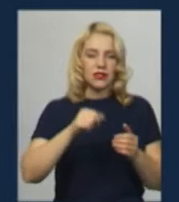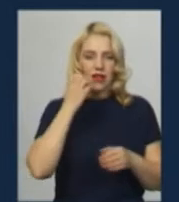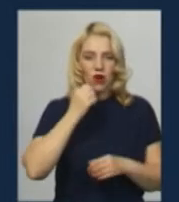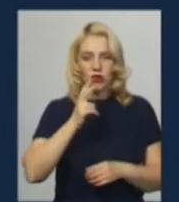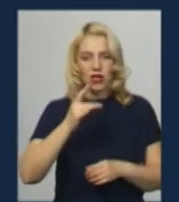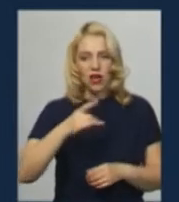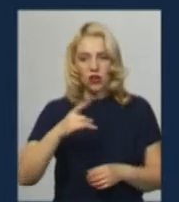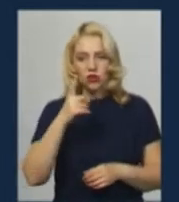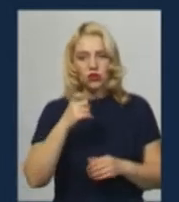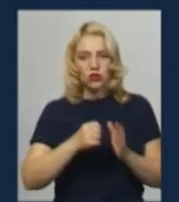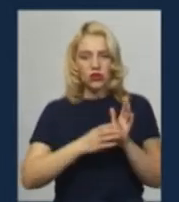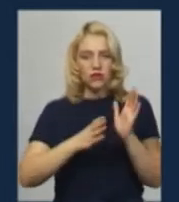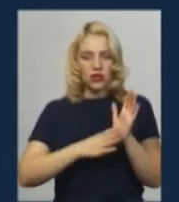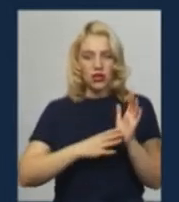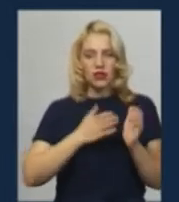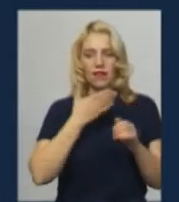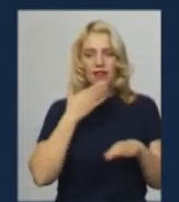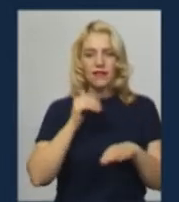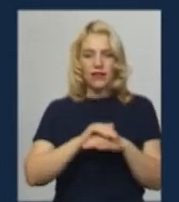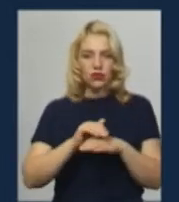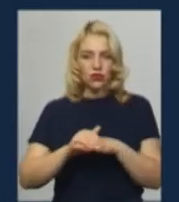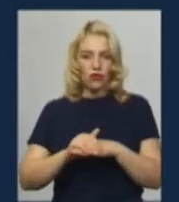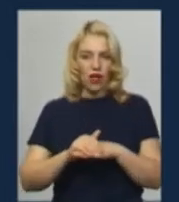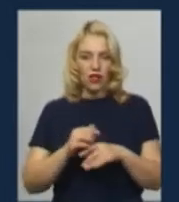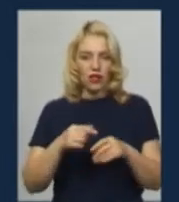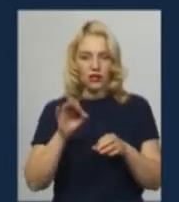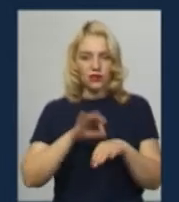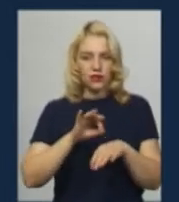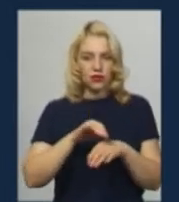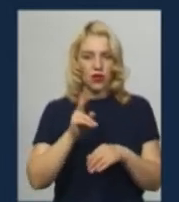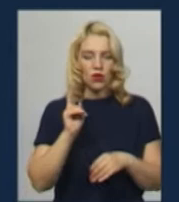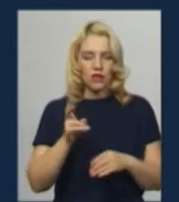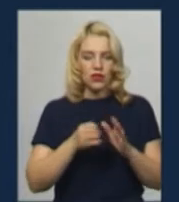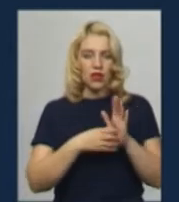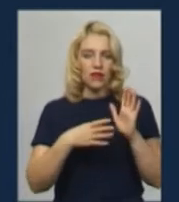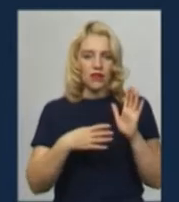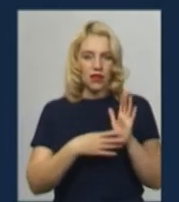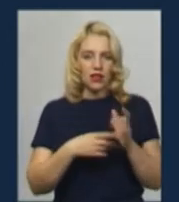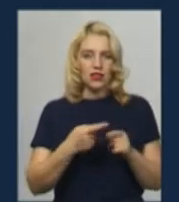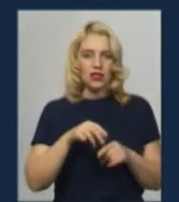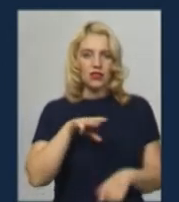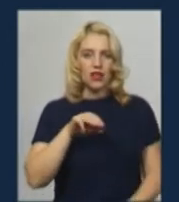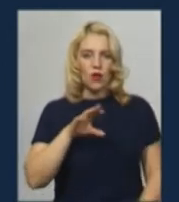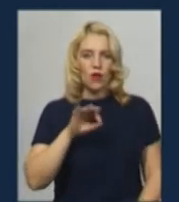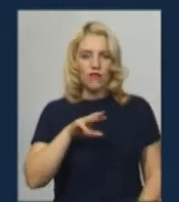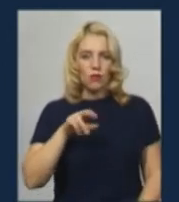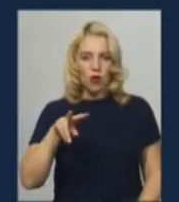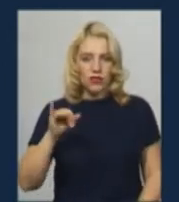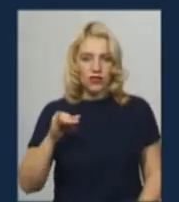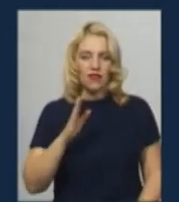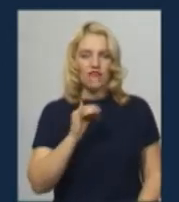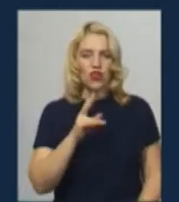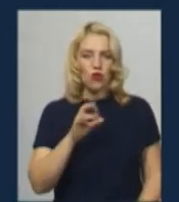районі – 119. Не фіксували від початку пандемії захворювання на COVID-19 у Теофіпельському, Віньковецькому та